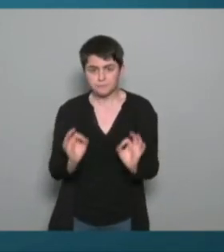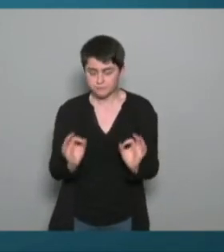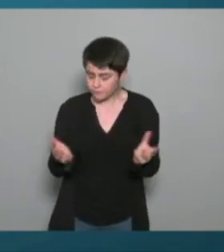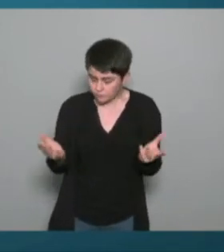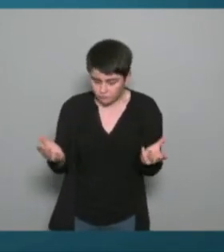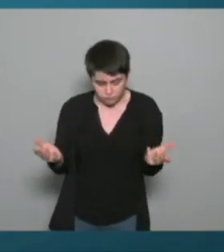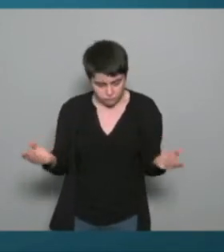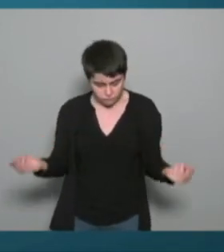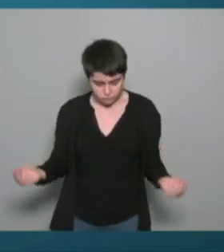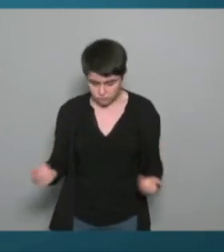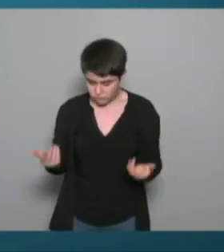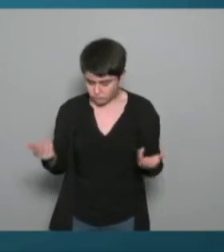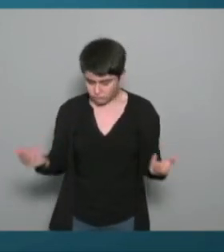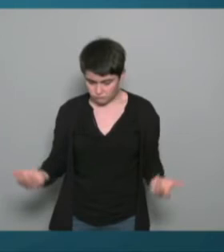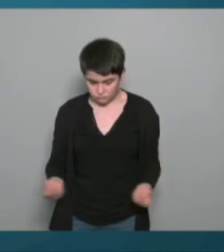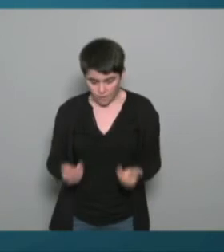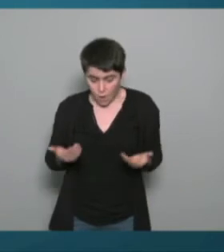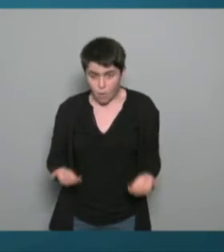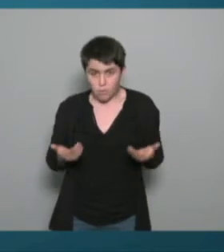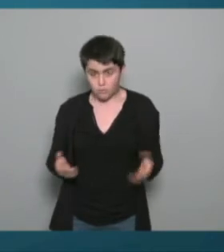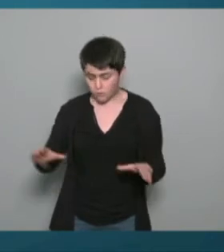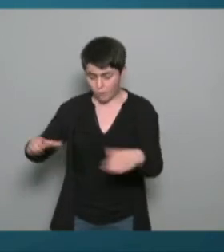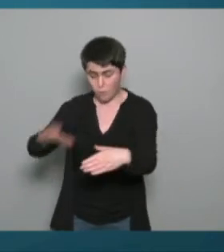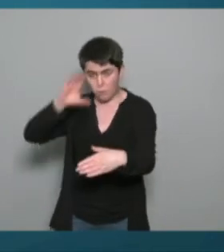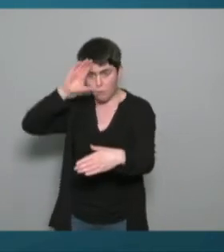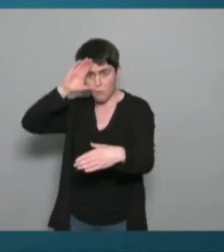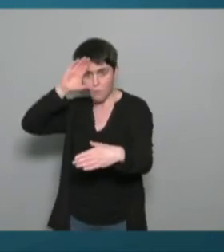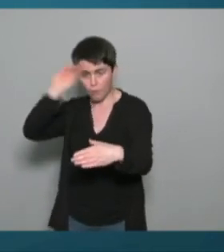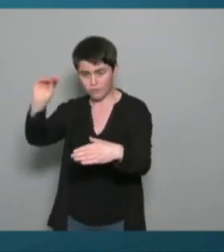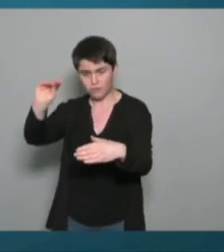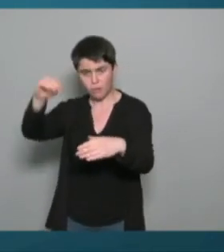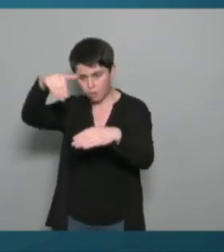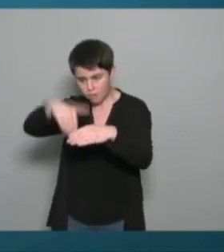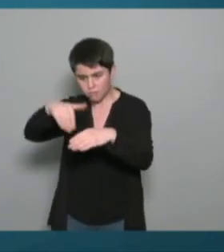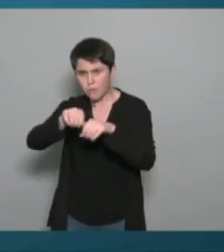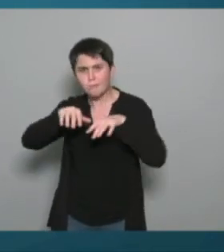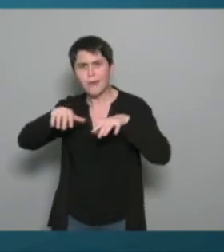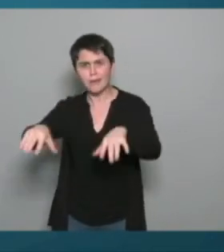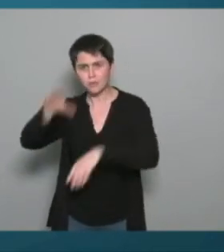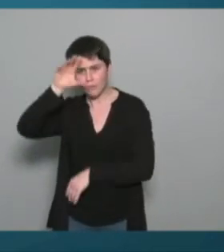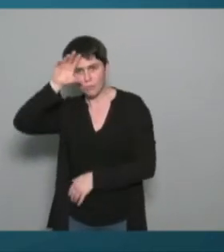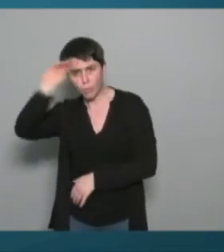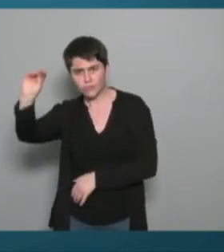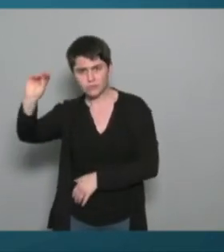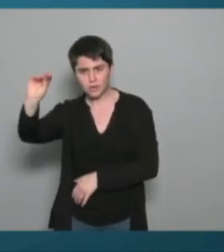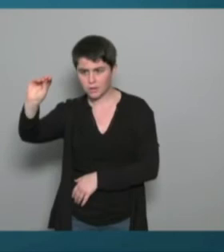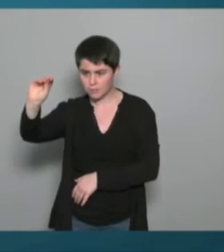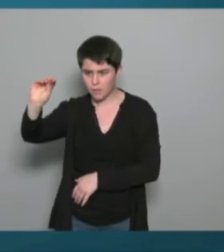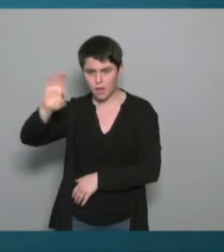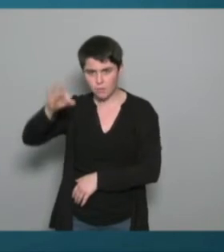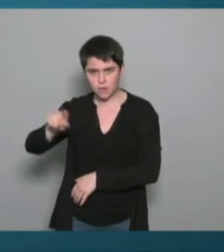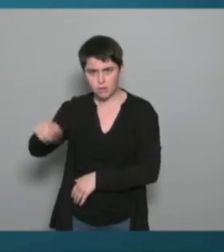font partie des réseaux et qui s'identifient finalement d'une certaine manière sont légitimes de la part